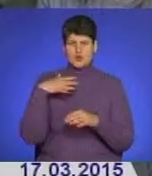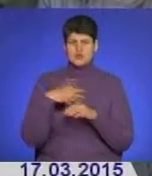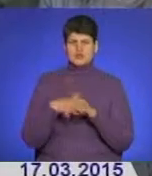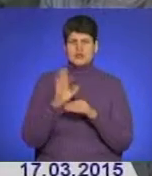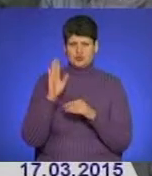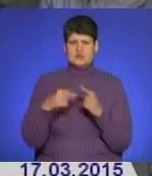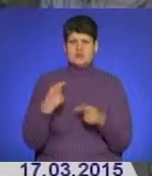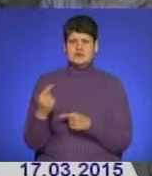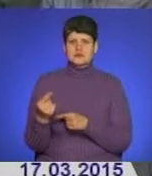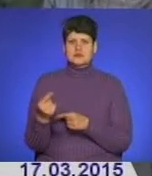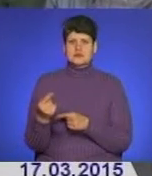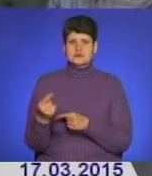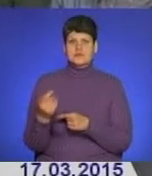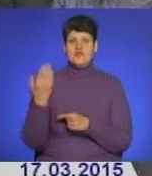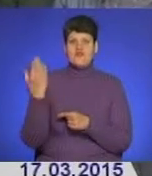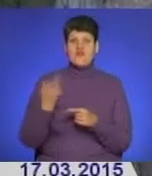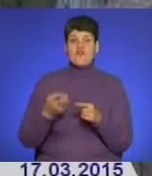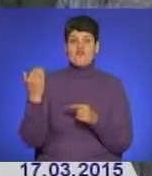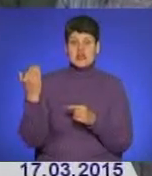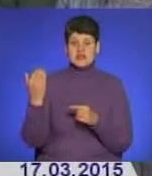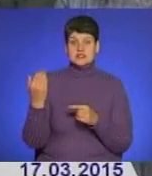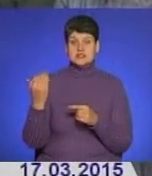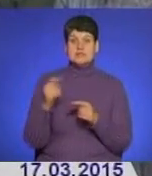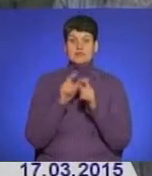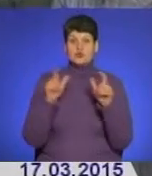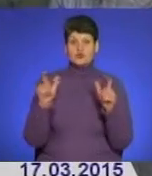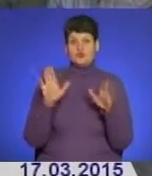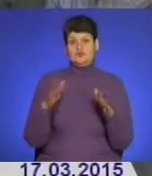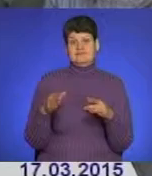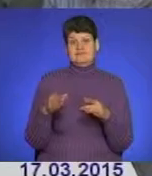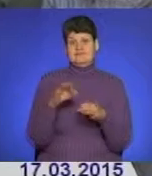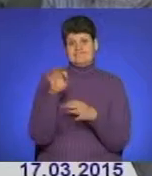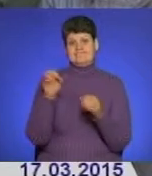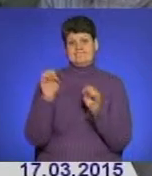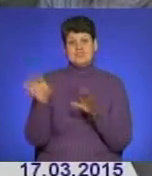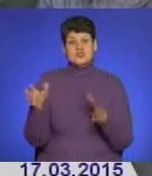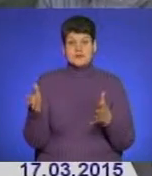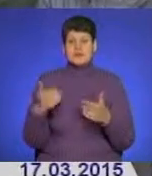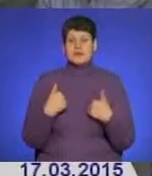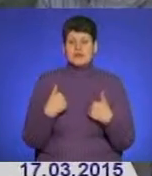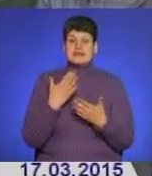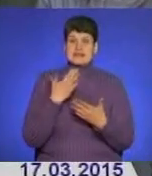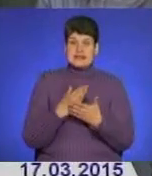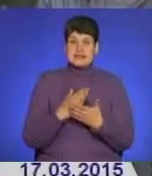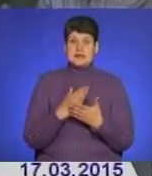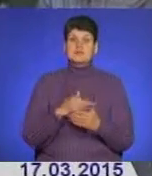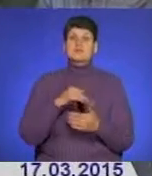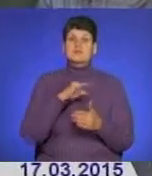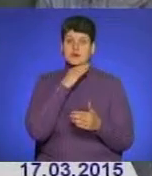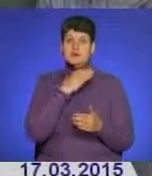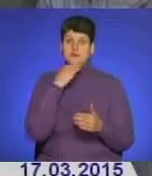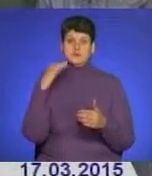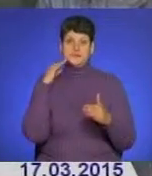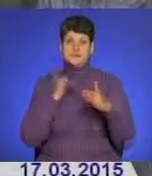будуть наслідки. Ваша та вся споруда просто буде напрасно. Значить, в нас є на сьогоднішній день достатньо підстав